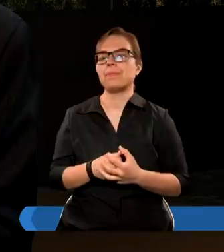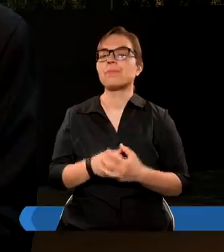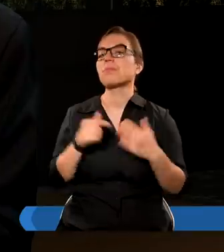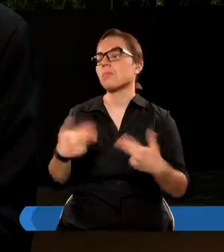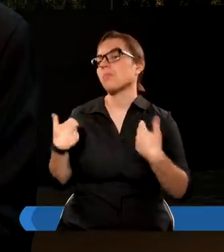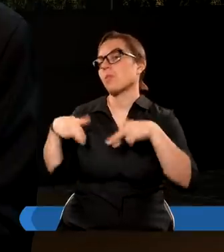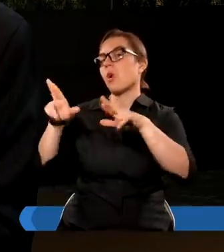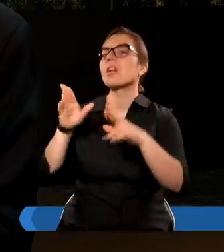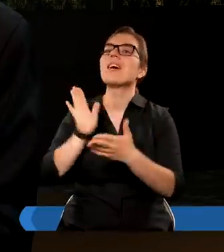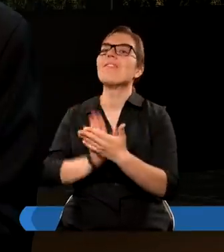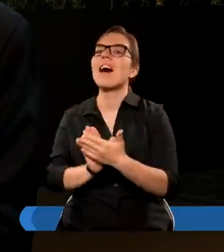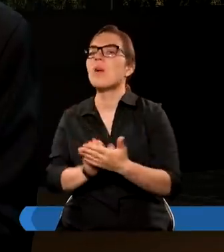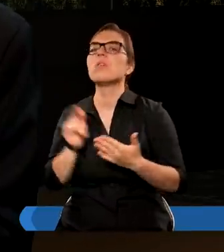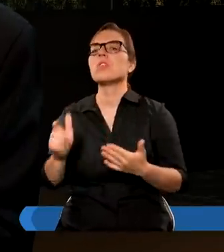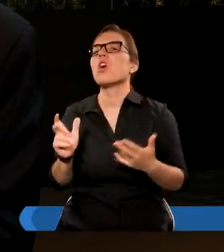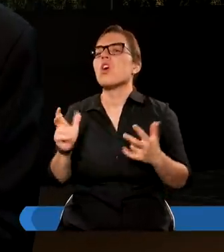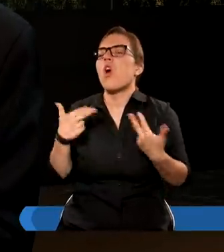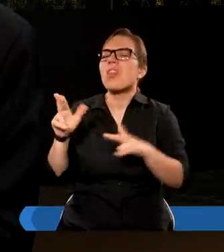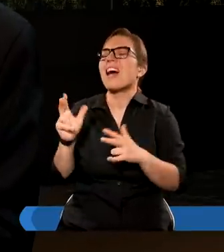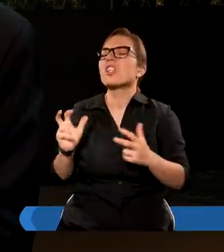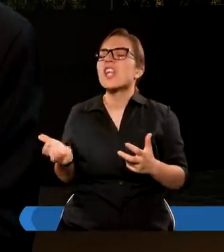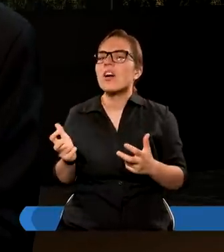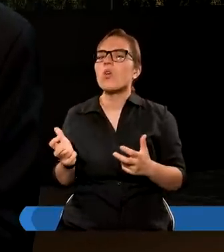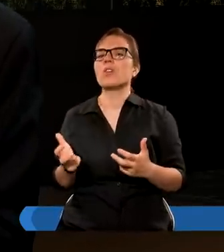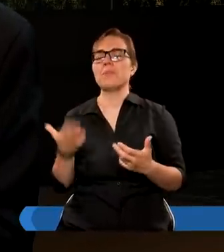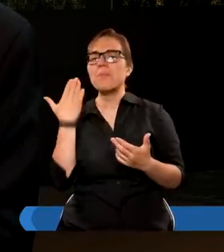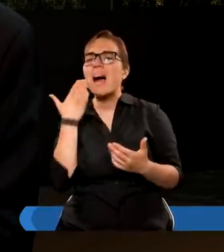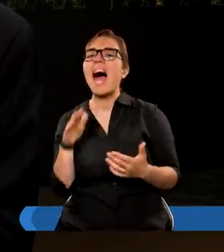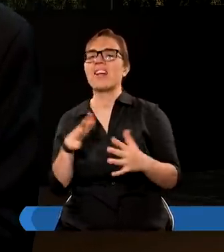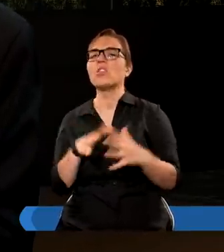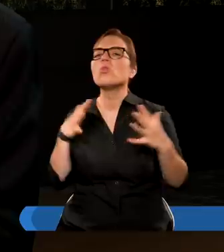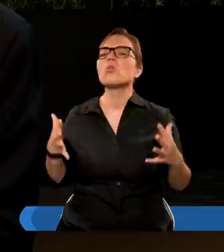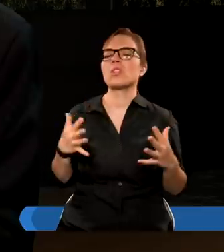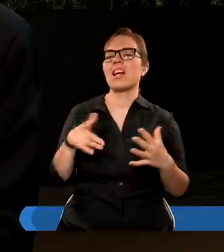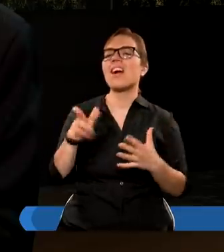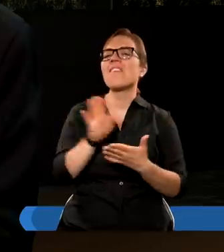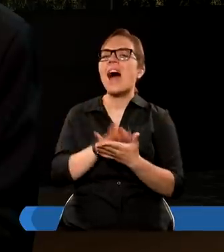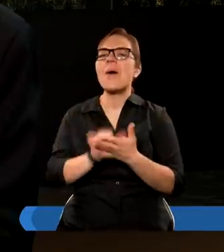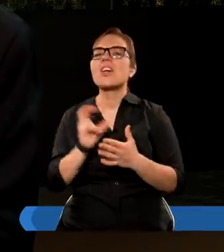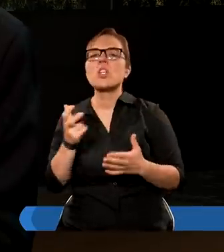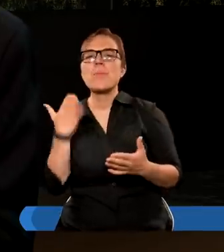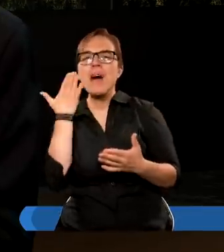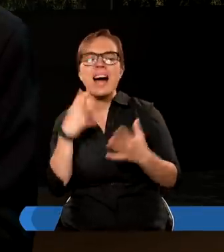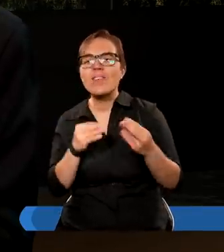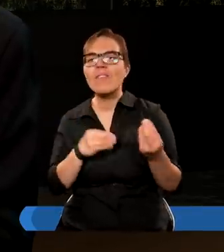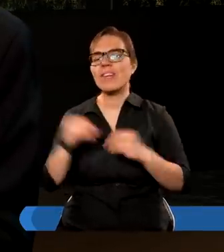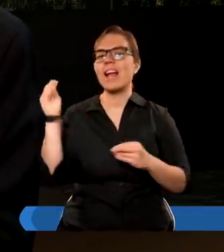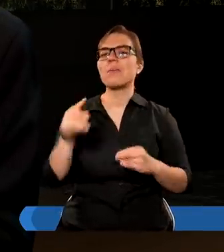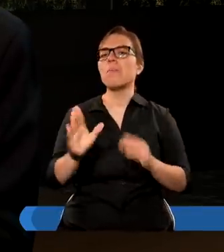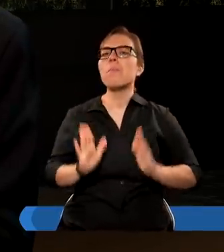Oddanie chwały to jest oddanie czegoś bardzo dużego. Chwała jest czymś bardzo wielkim. Oddanie chwały to jest